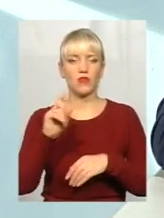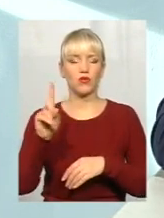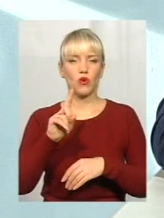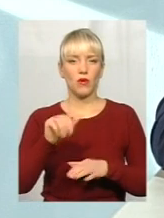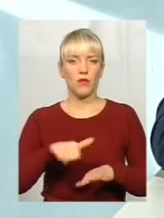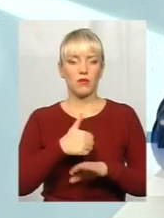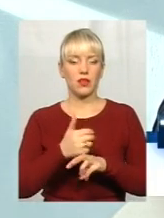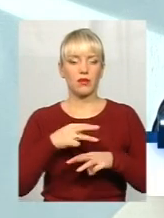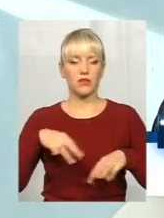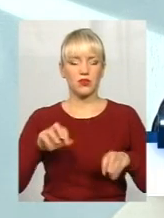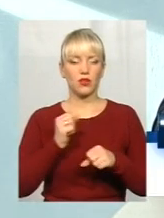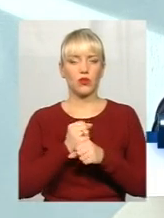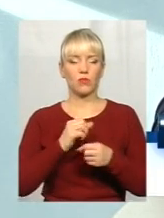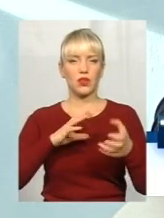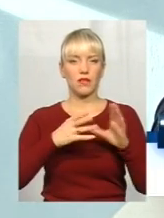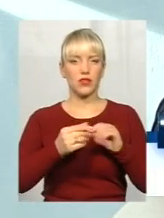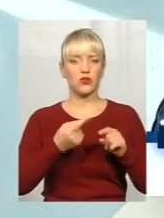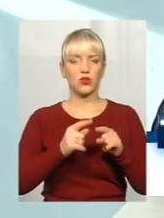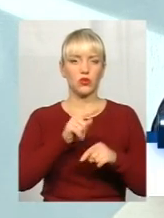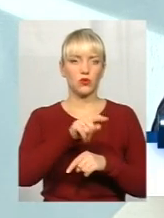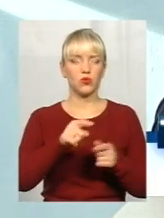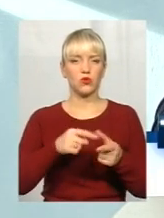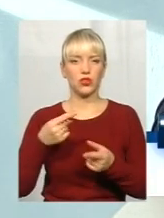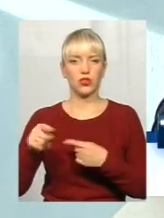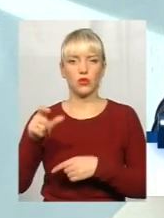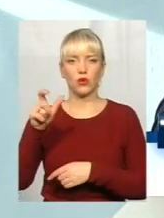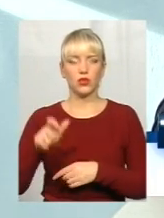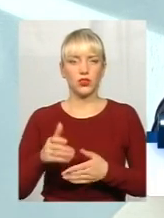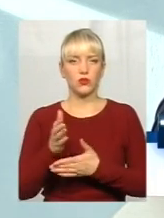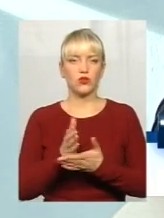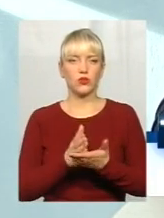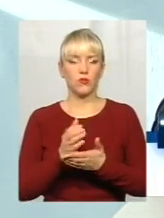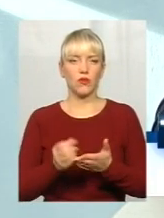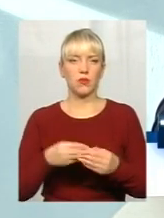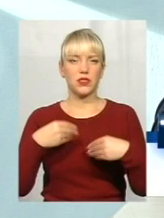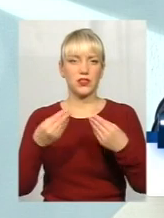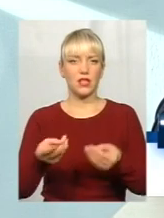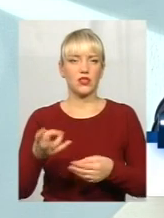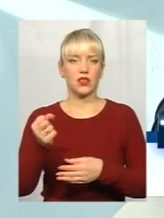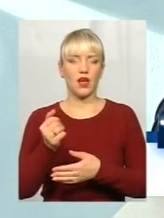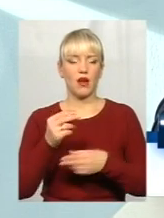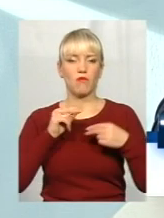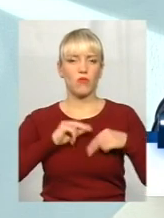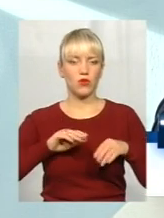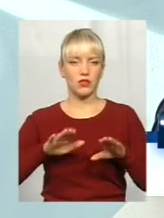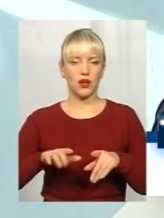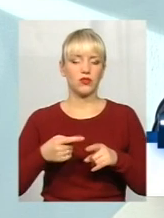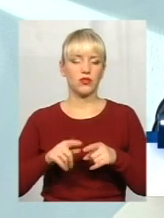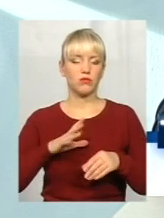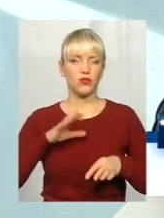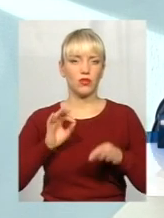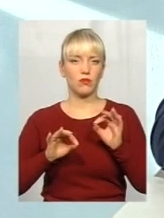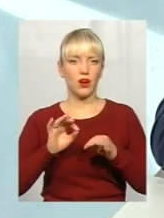-міністр робить висновок, що того чи іншу людину, службовця, призначити на посаду. Тому це була абсолютно нормальна